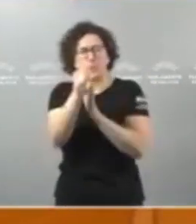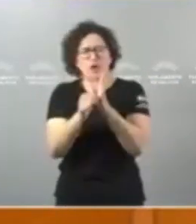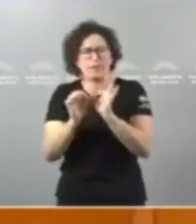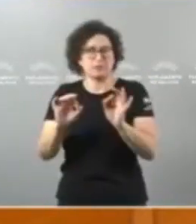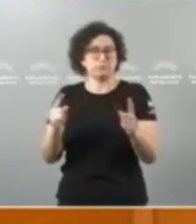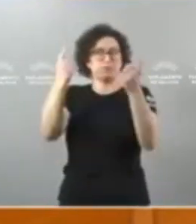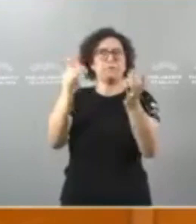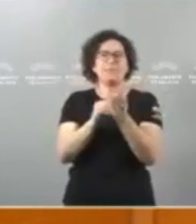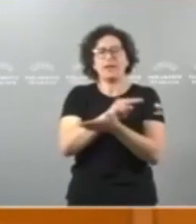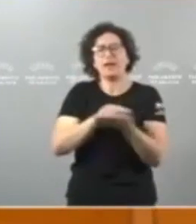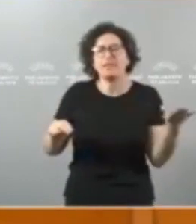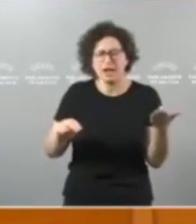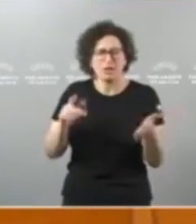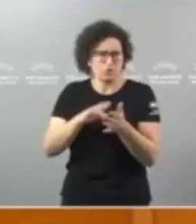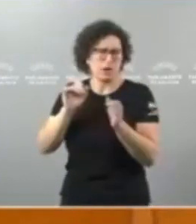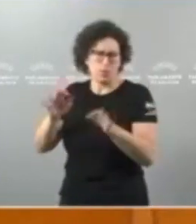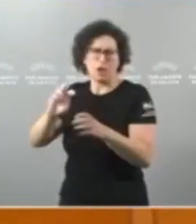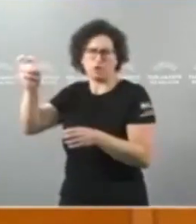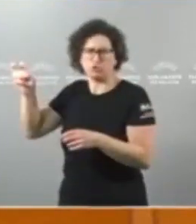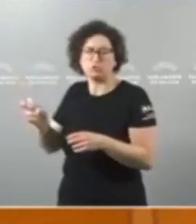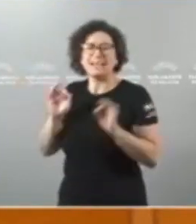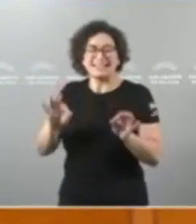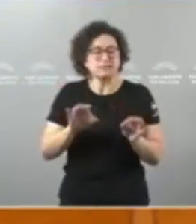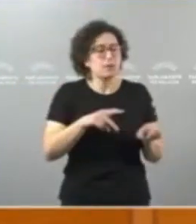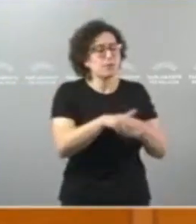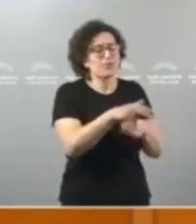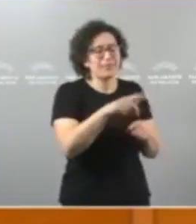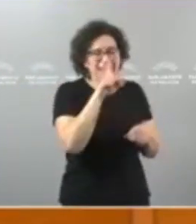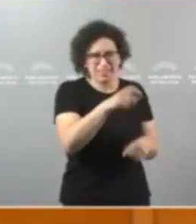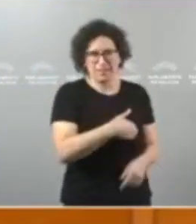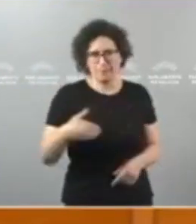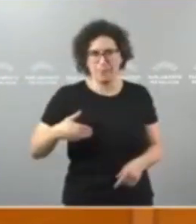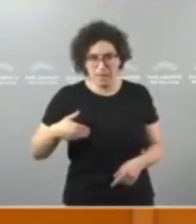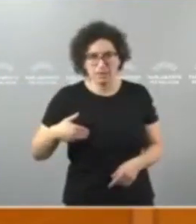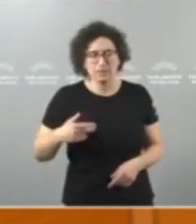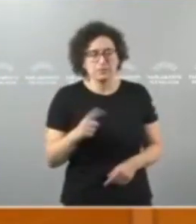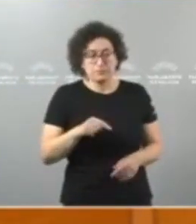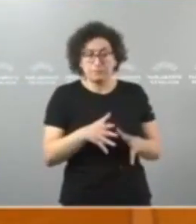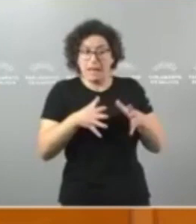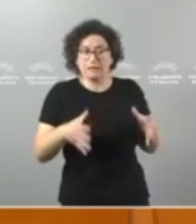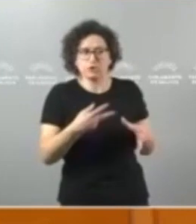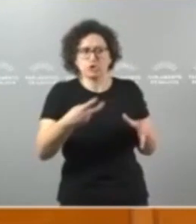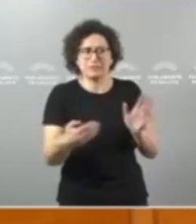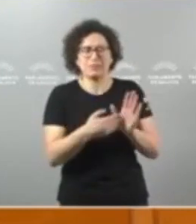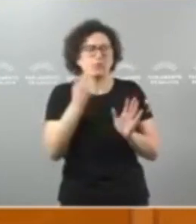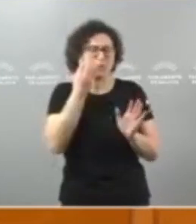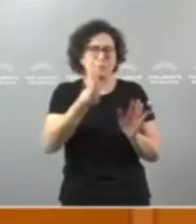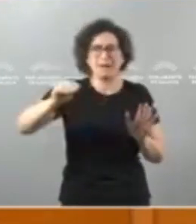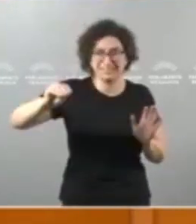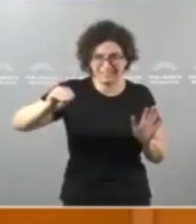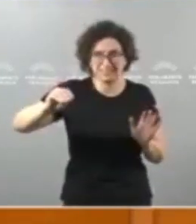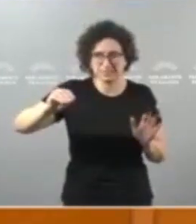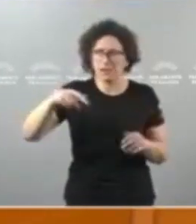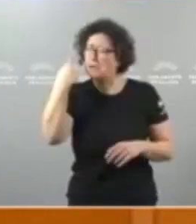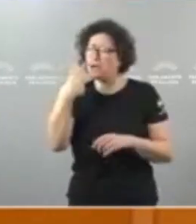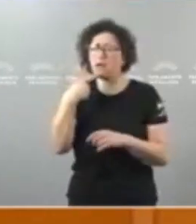en Galicia, que logo se estenalizou noutros sitios, que é o programa de prevención do cancro de mama. Imos ampliálo a 200.000 mulleres máis, non? Un poño xa